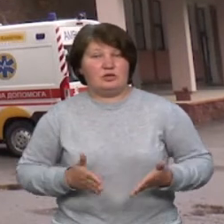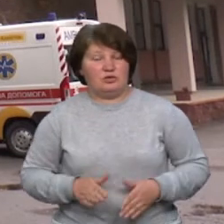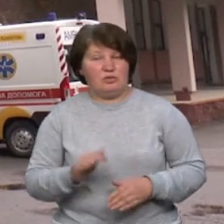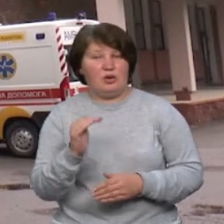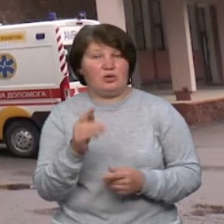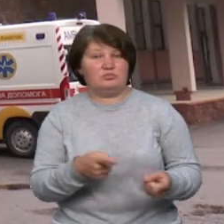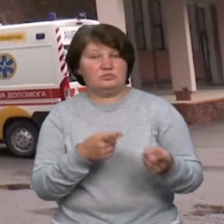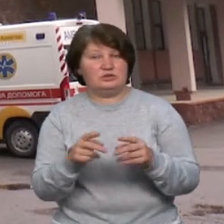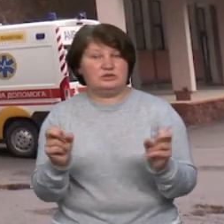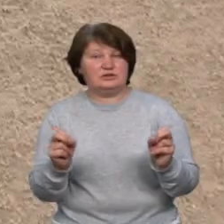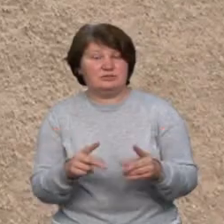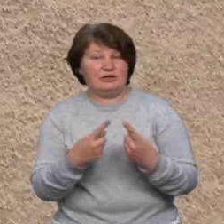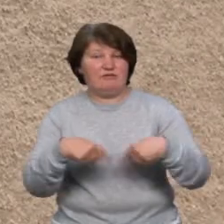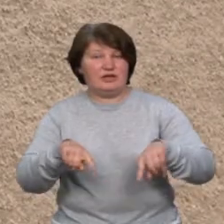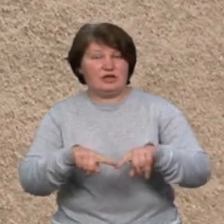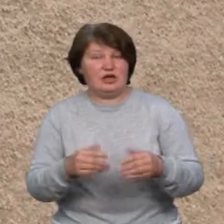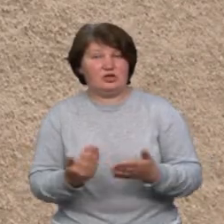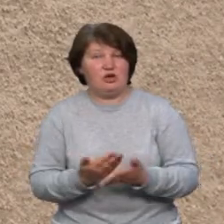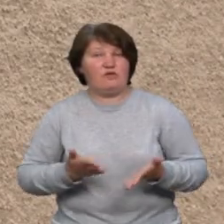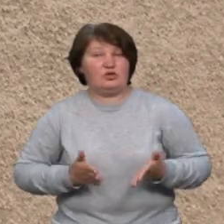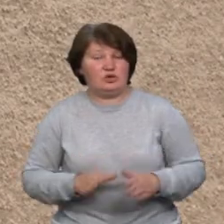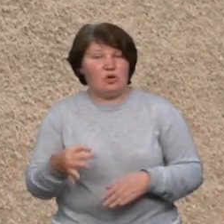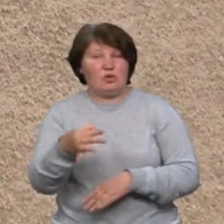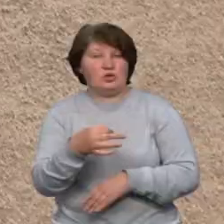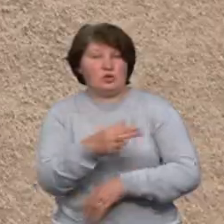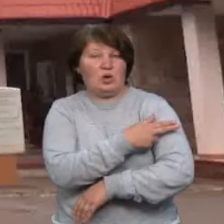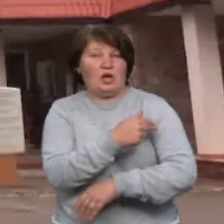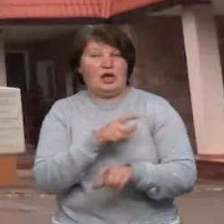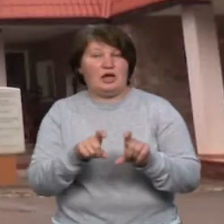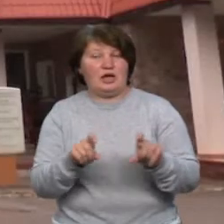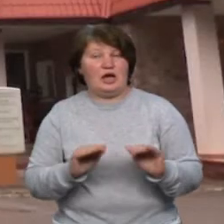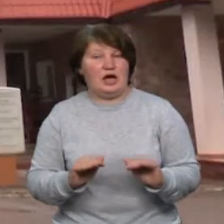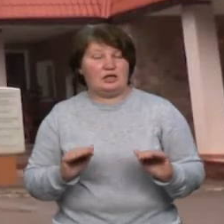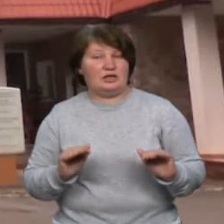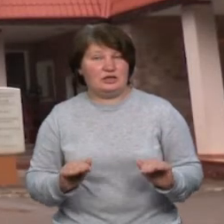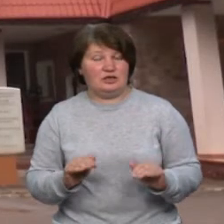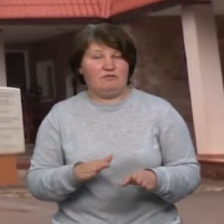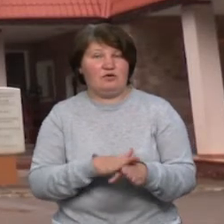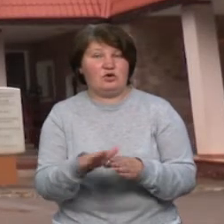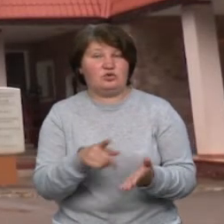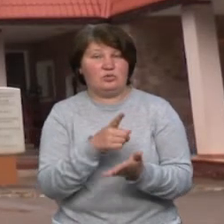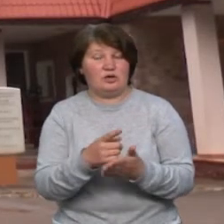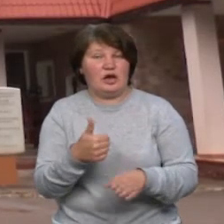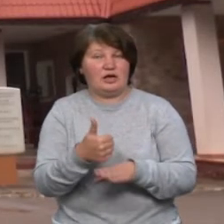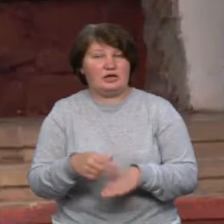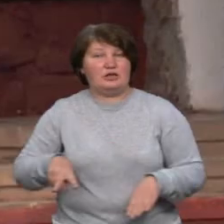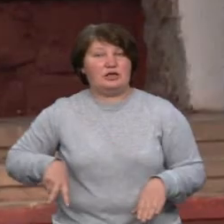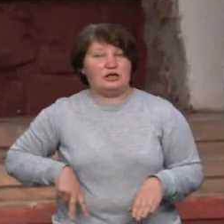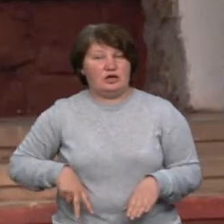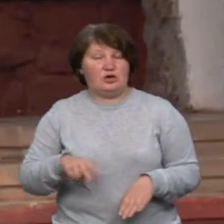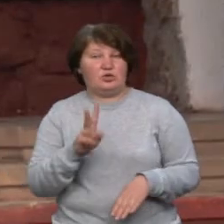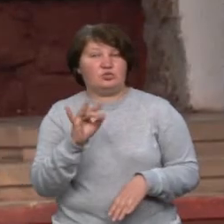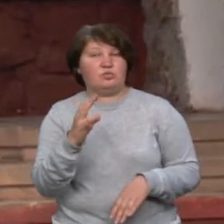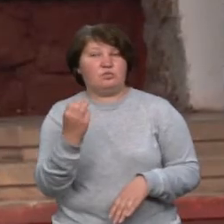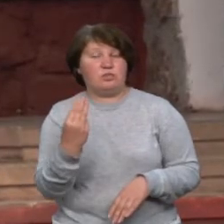спеціалізоване відділення для новонароджених обласної дитячої клінічної лікарні. Виконуючий обов'язки генерального директора лікарні Радислав Кутурбаш